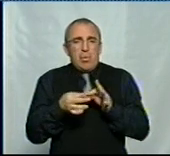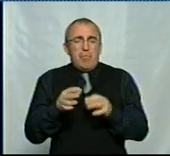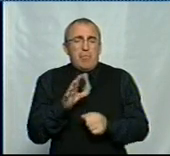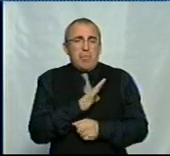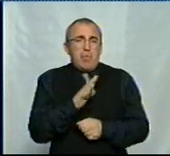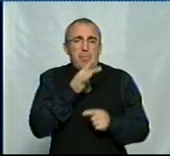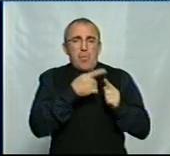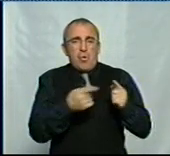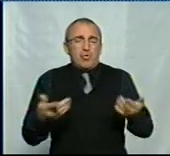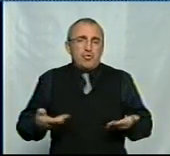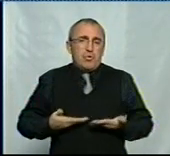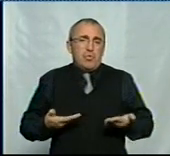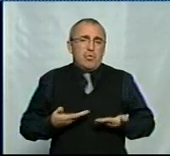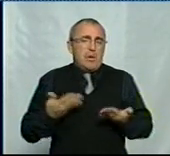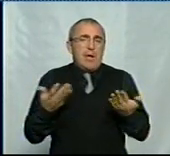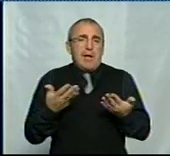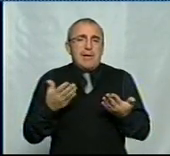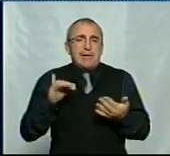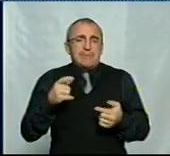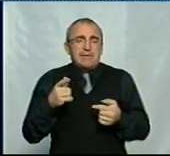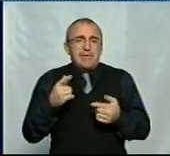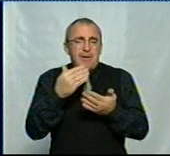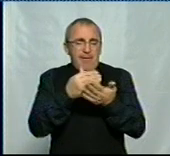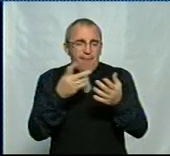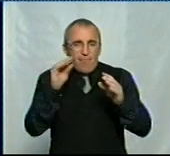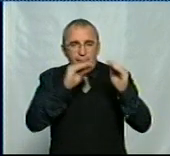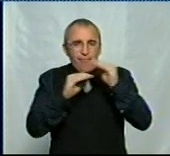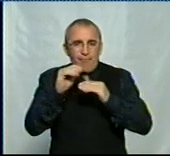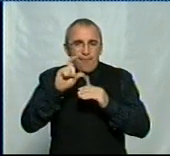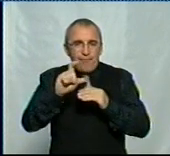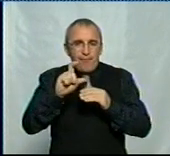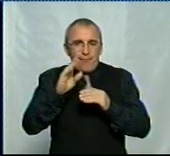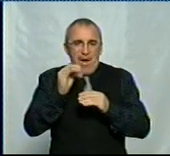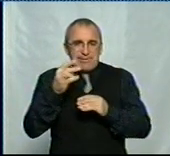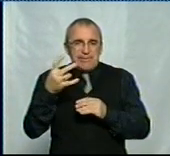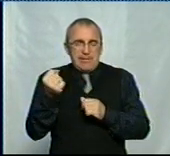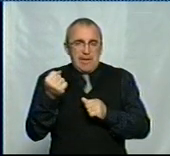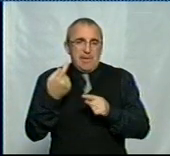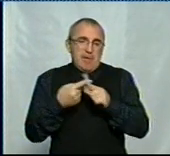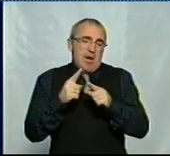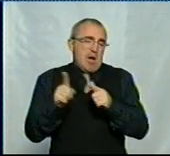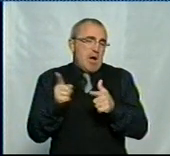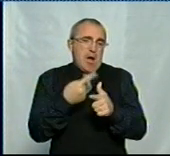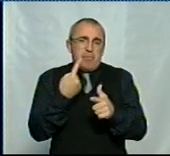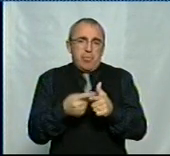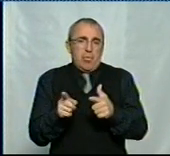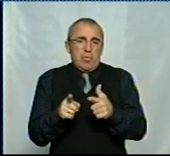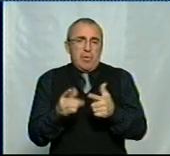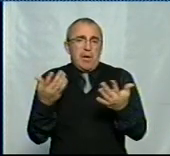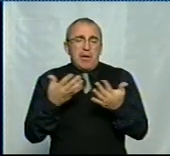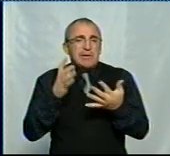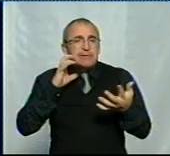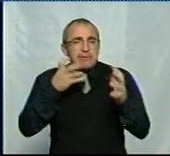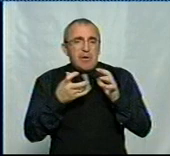були продовження на якісь із компонентів вакцини, тобто їх дуже мало. Або якісь